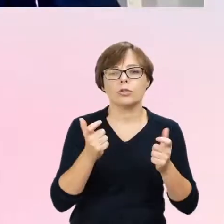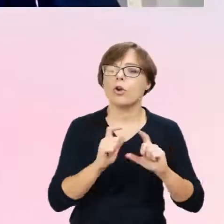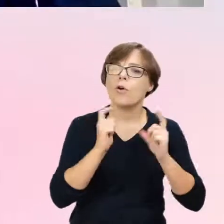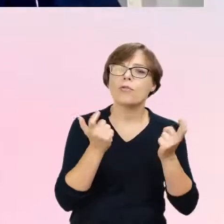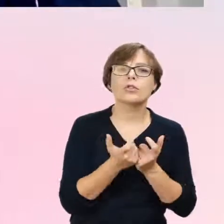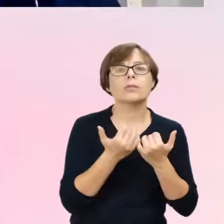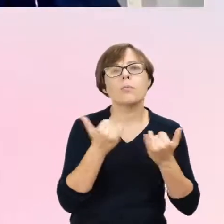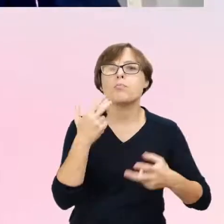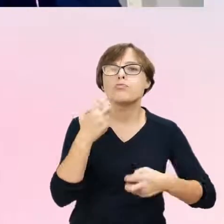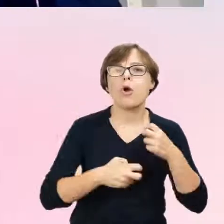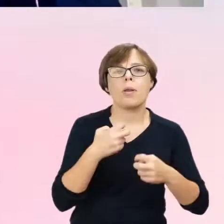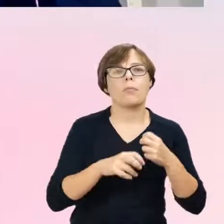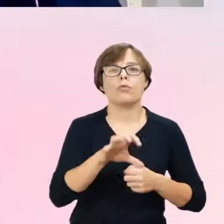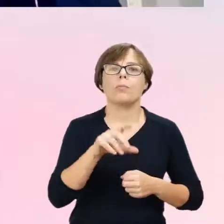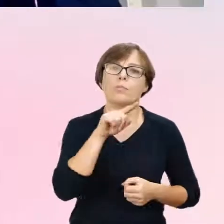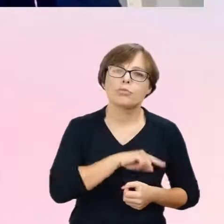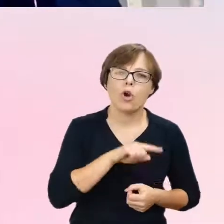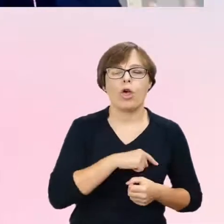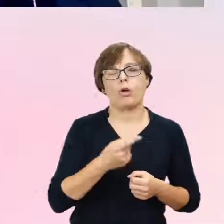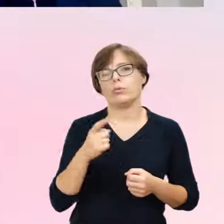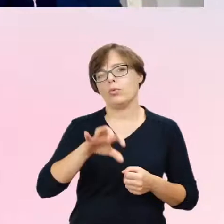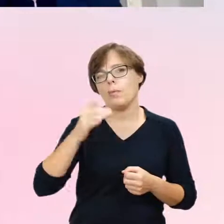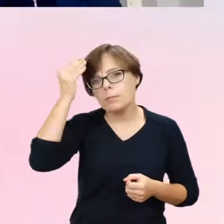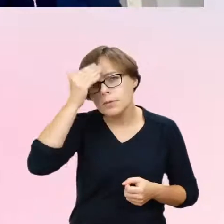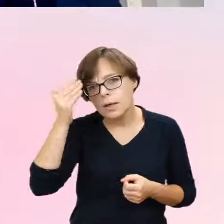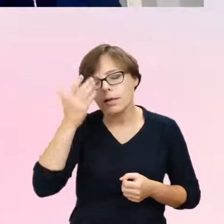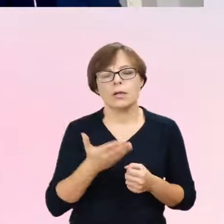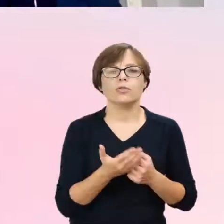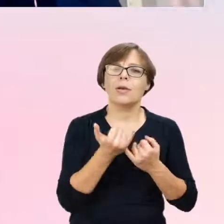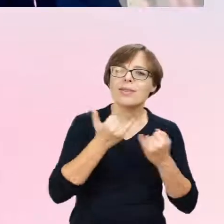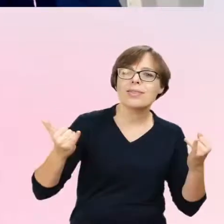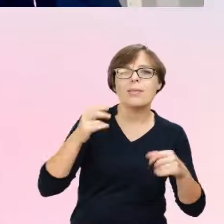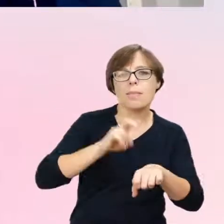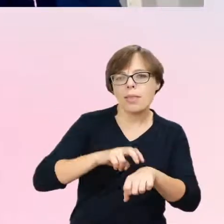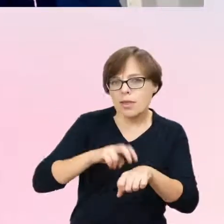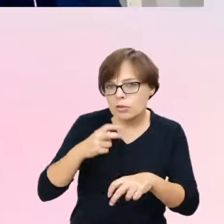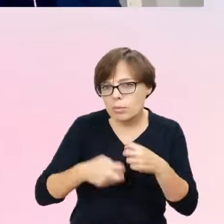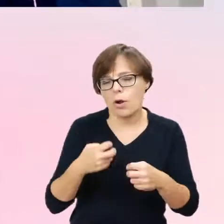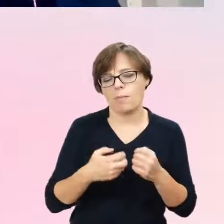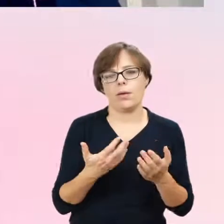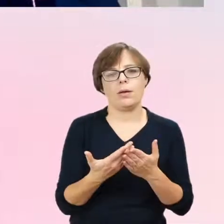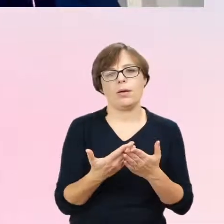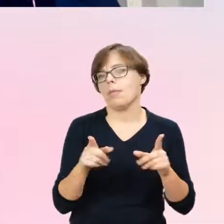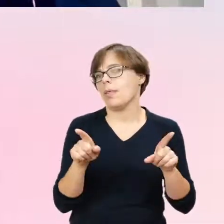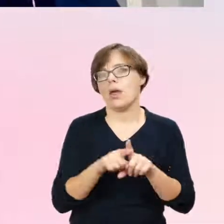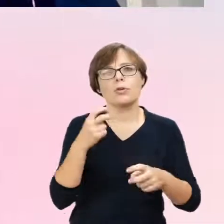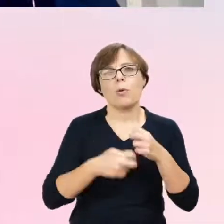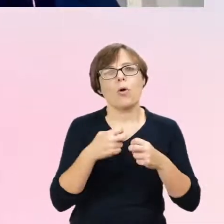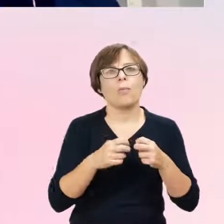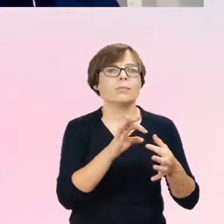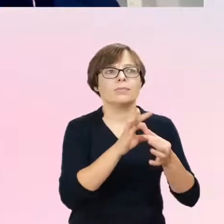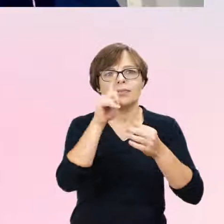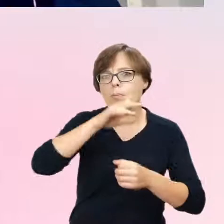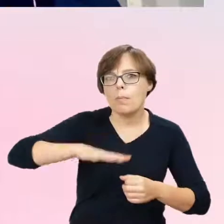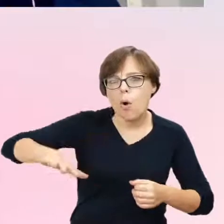problemy psychologiczne, psychiatryczne, wszelkie pozostałe medyczne, czy problemy wynikające z otoczenia